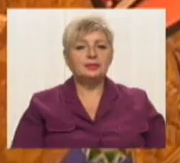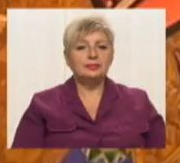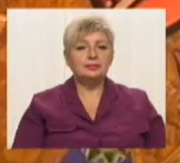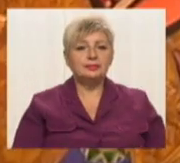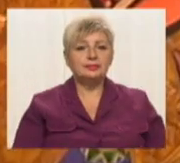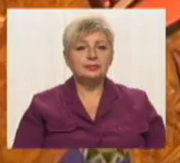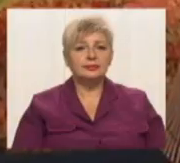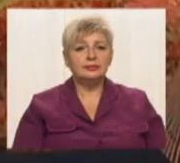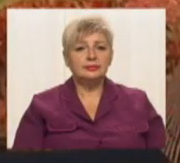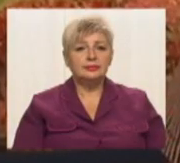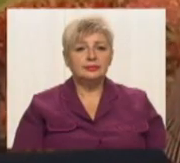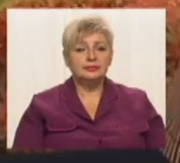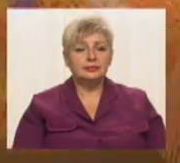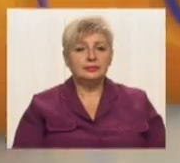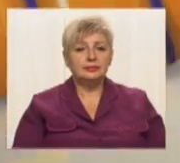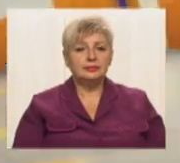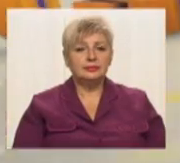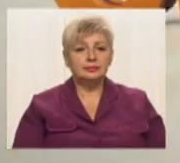Кравченко, новини 51-го.